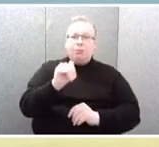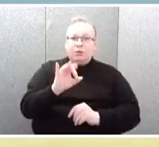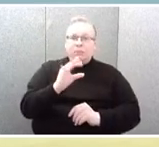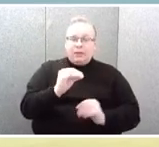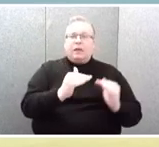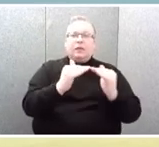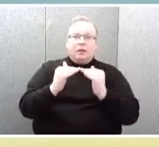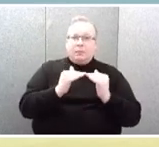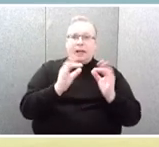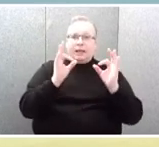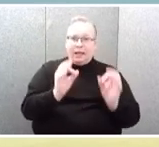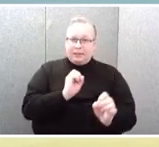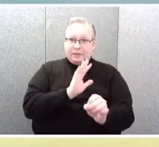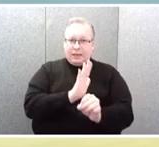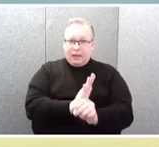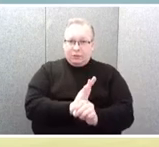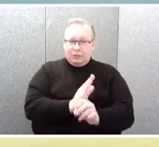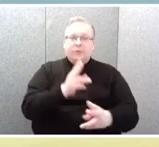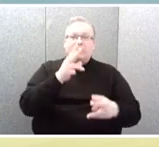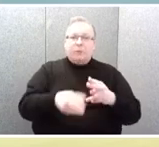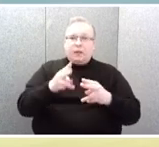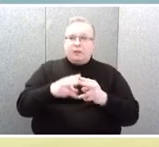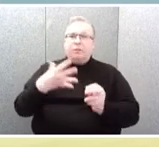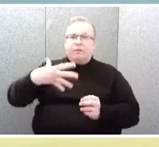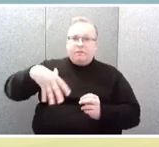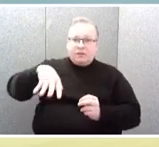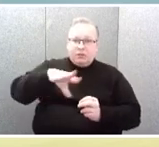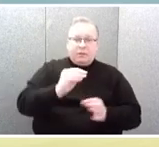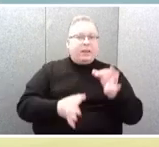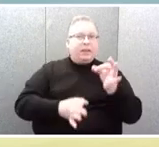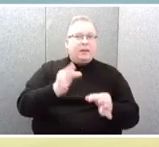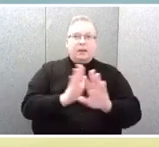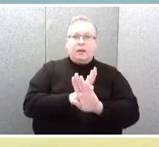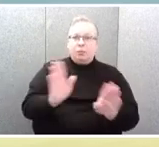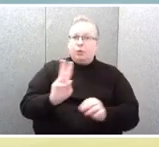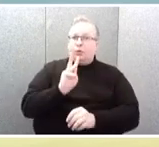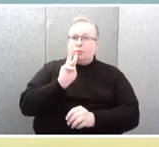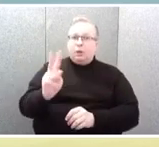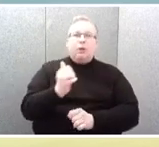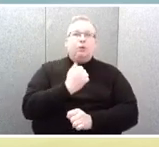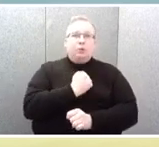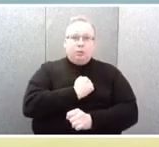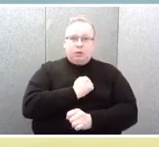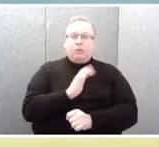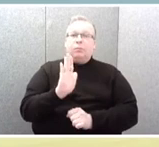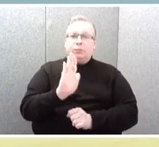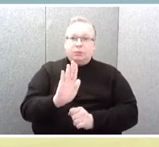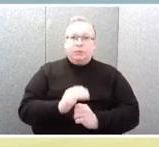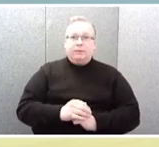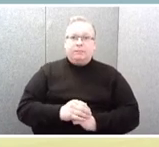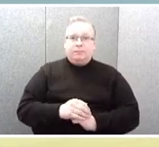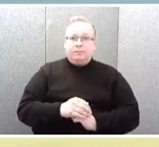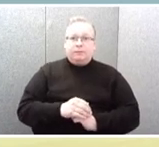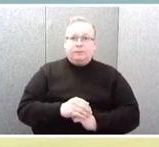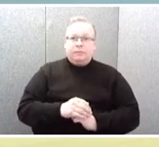saktų, kad sprendimai visų ombudsmenų teismų nebūtų skundžiami, turėtų būti. Ir tai, kad